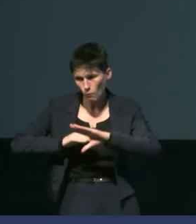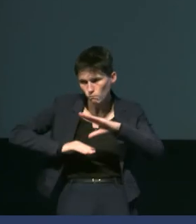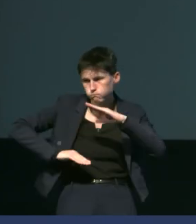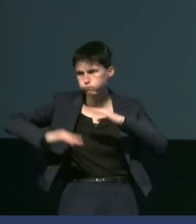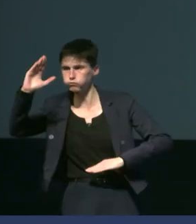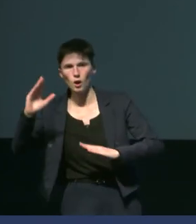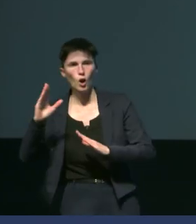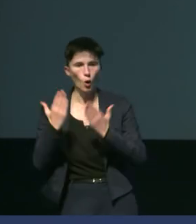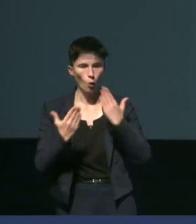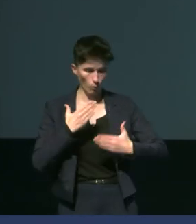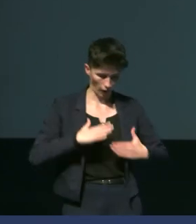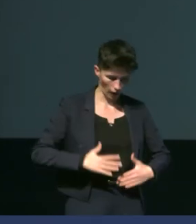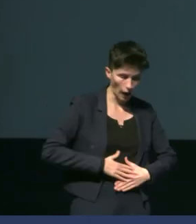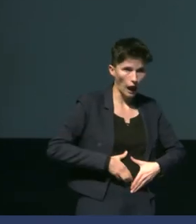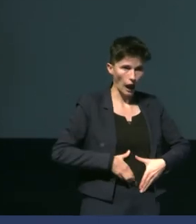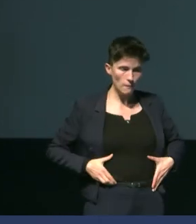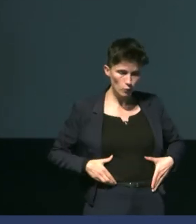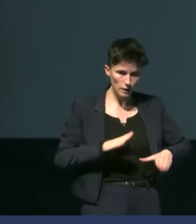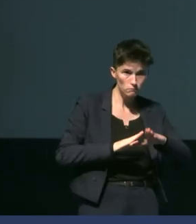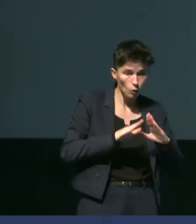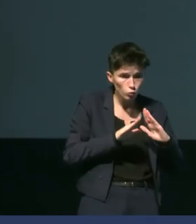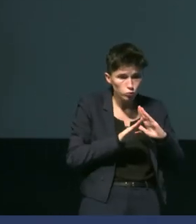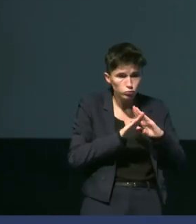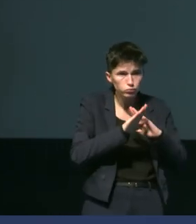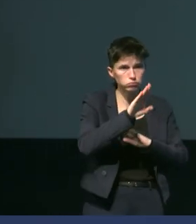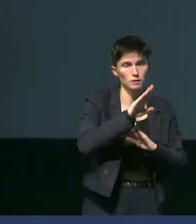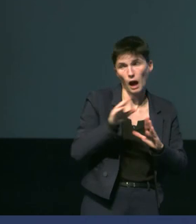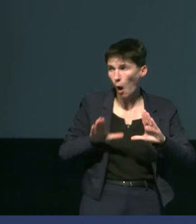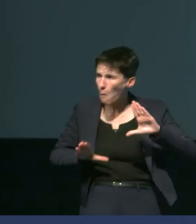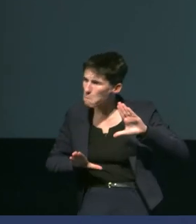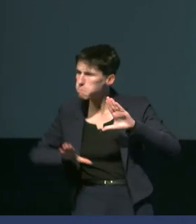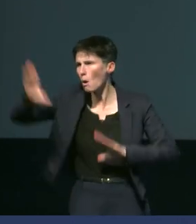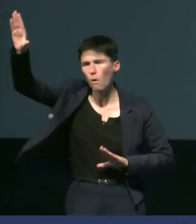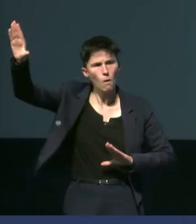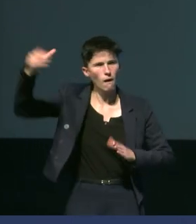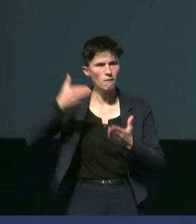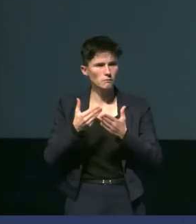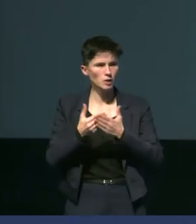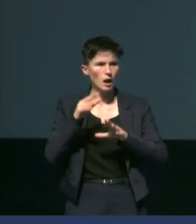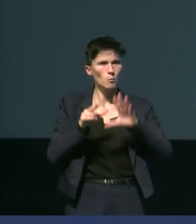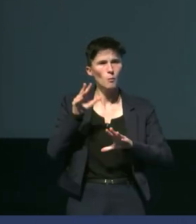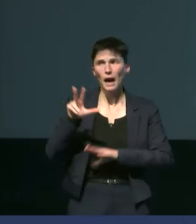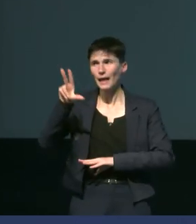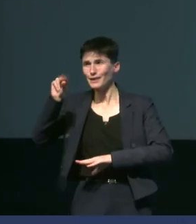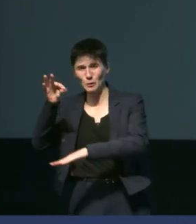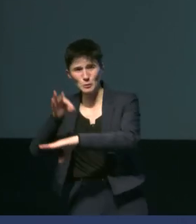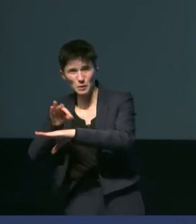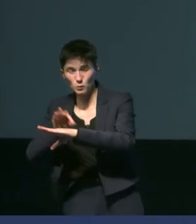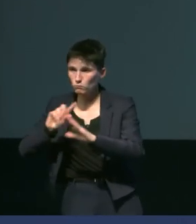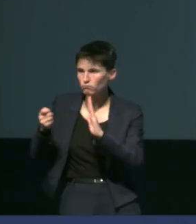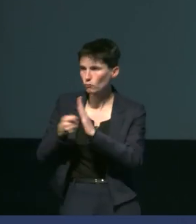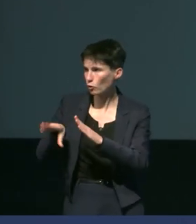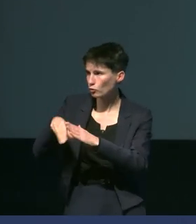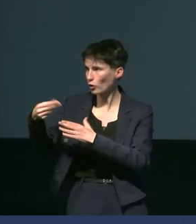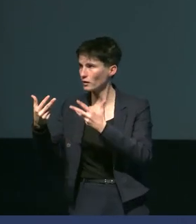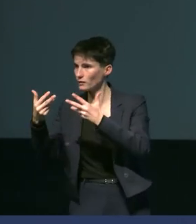la température de l'abdomen ici en rouge. Et puis, beaucoup plus rapide. On est à peu près à une trentaine de minutes après la sortie.